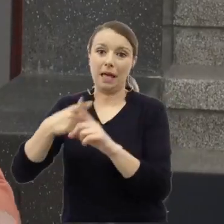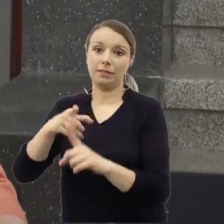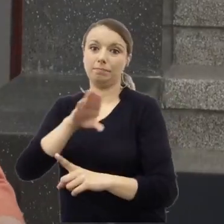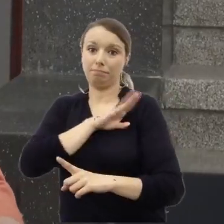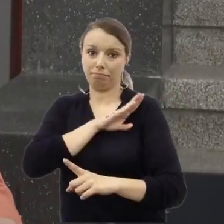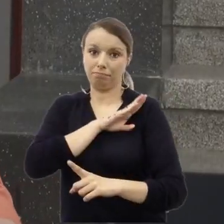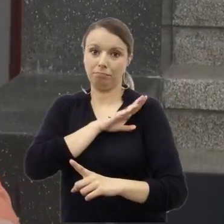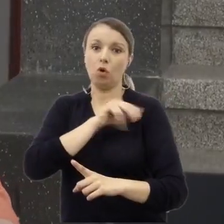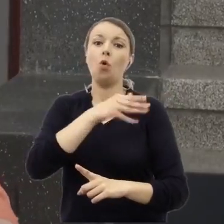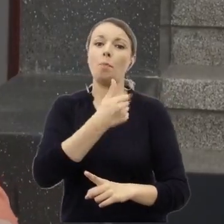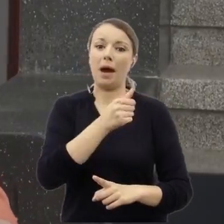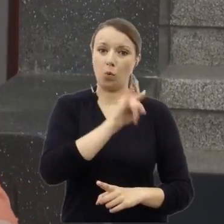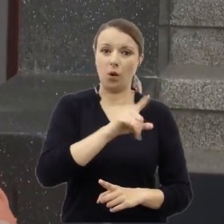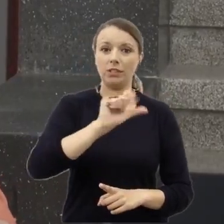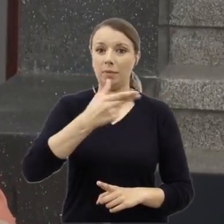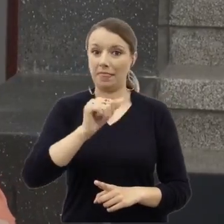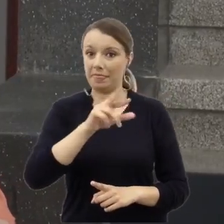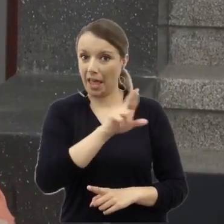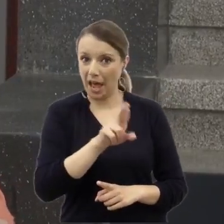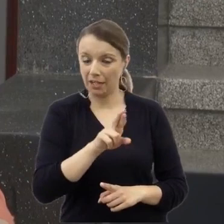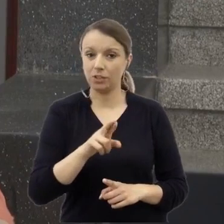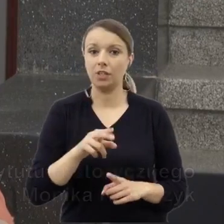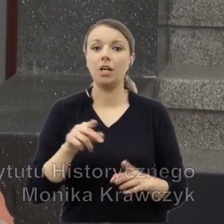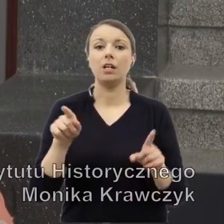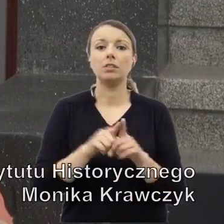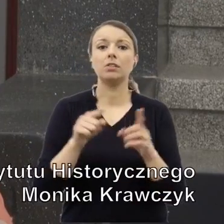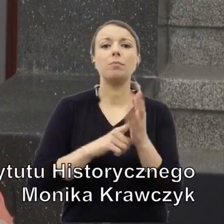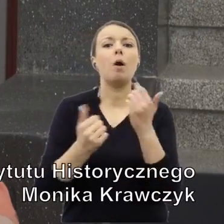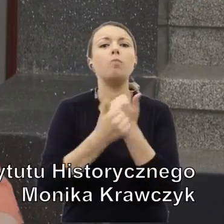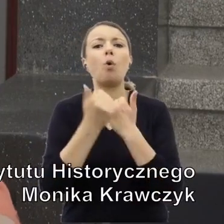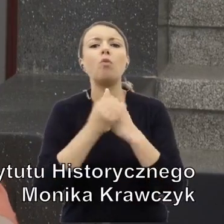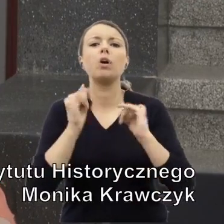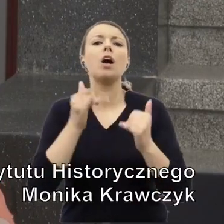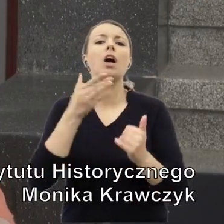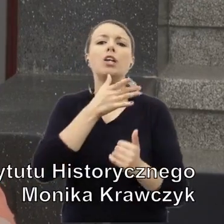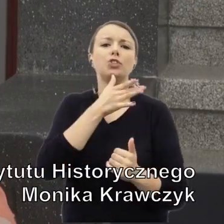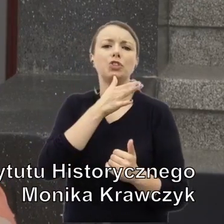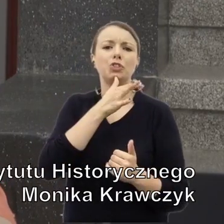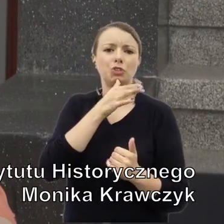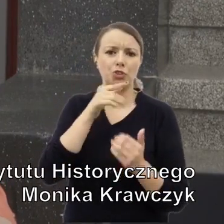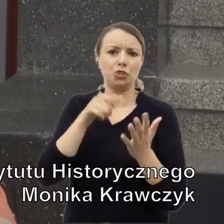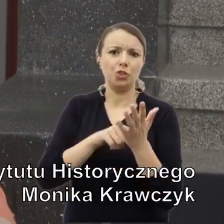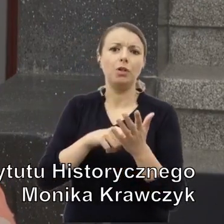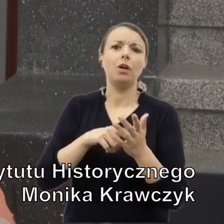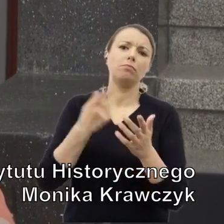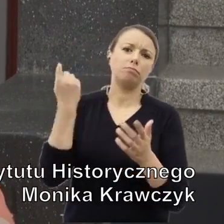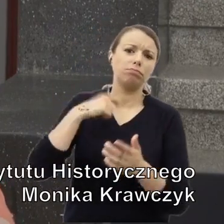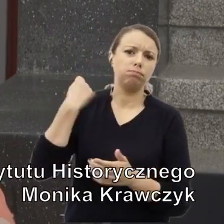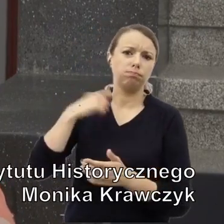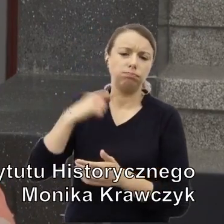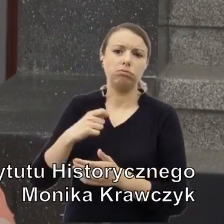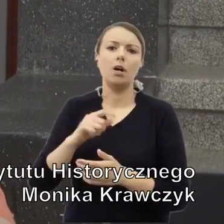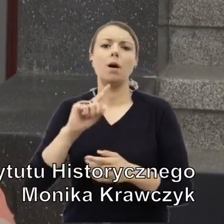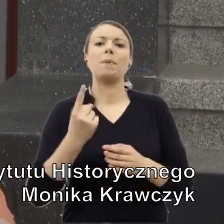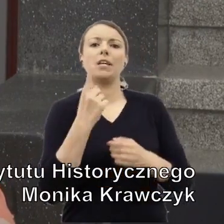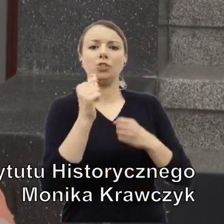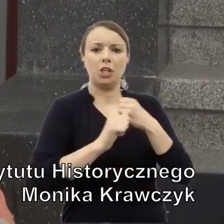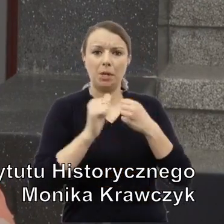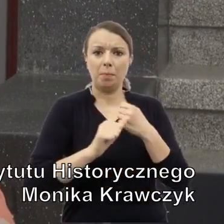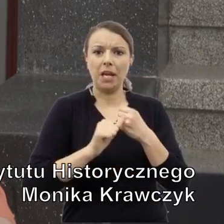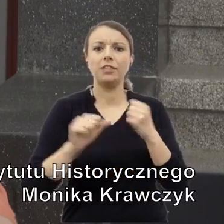Wstęp do studiów nad wyjaśnieniem przyczyn i przebiegu morderstwa na Żydach 1 lipca 1946 roku.